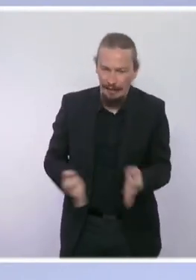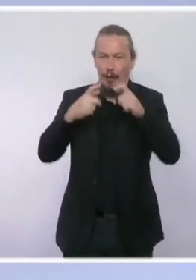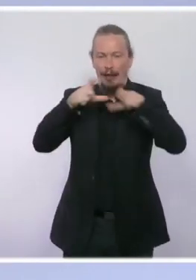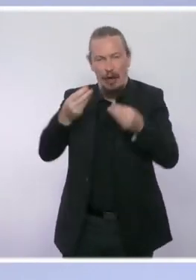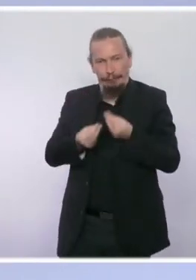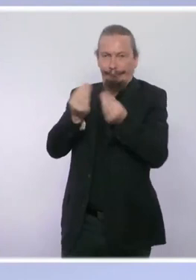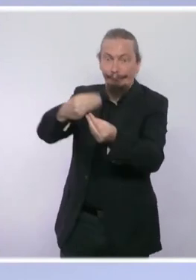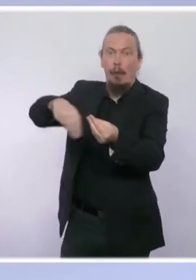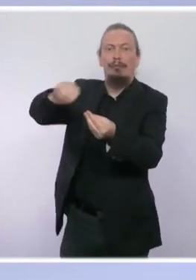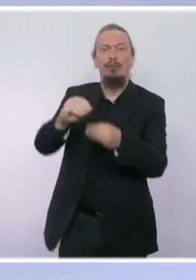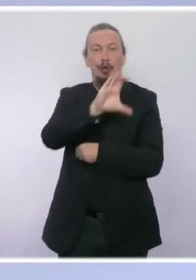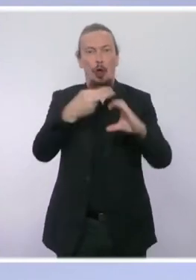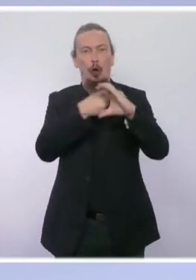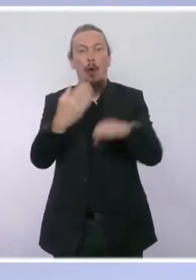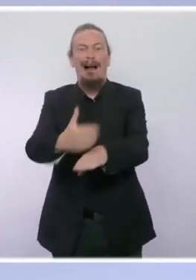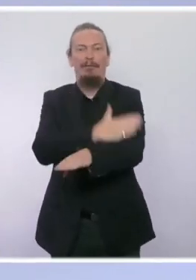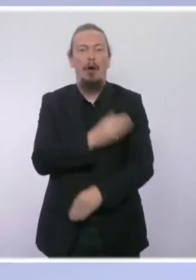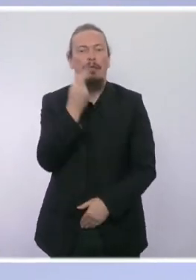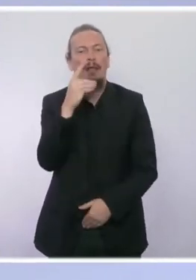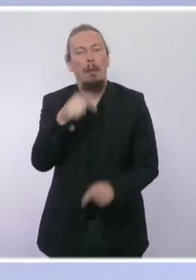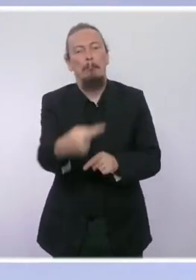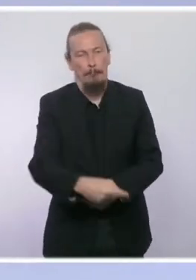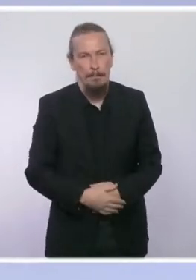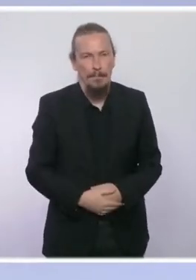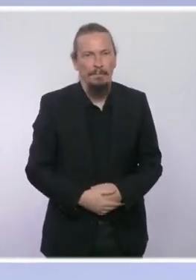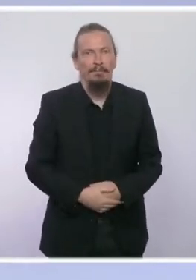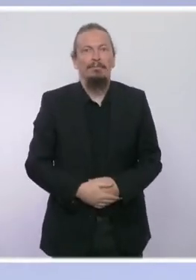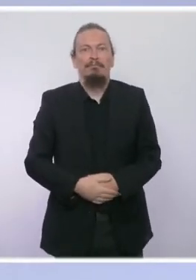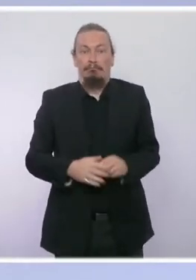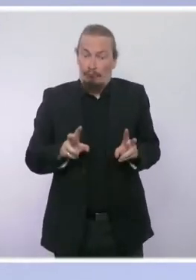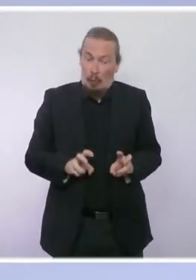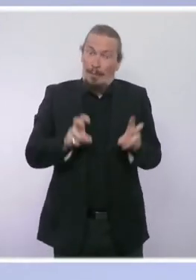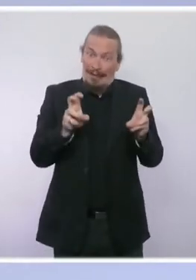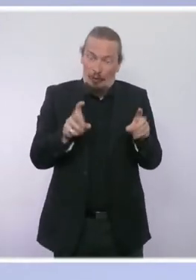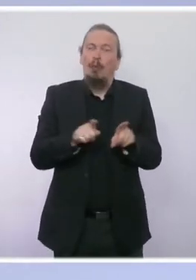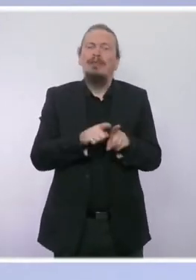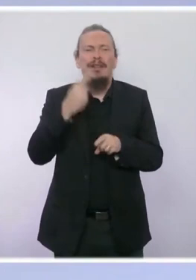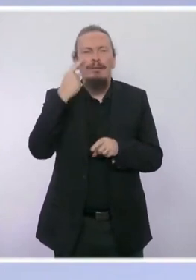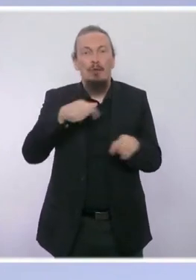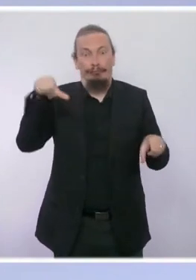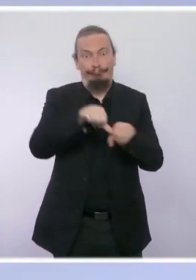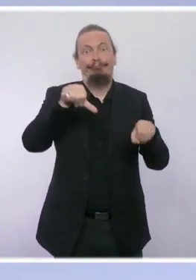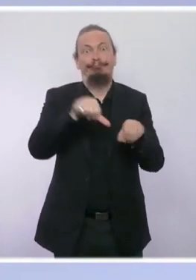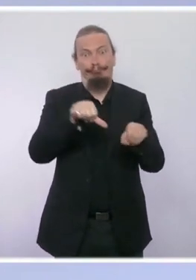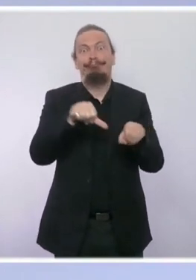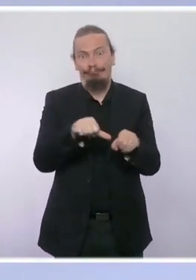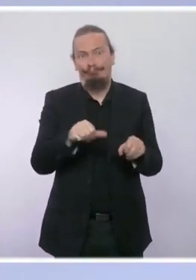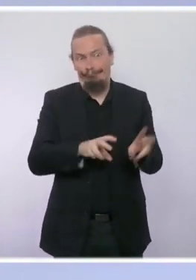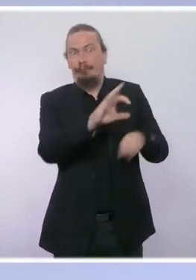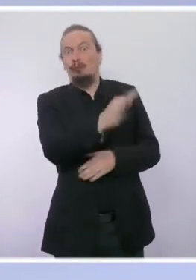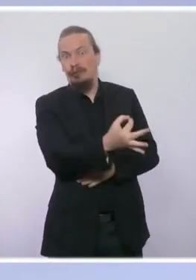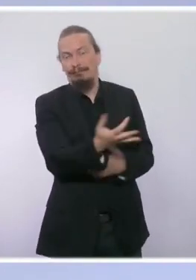de 100 € d'ici à la fin de l'année. Il y a une augmentation, on le voit, du prix du carburant. Il y